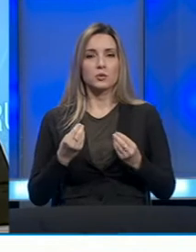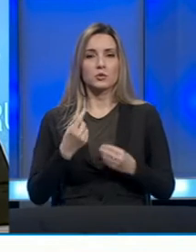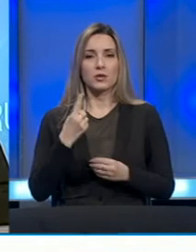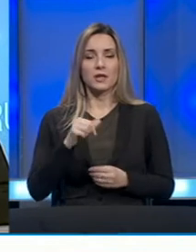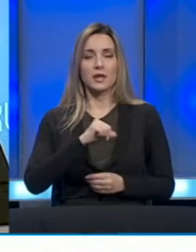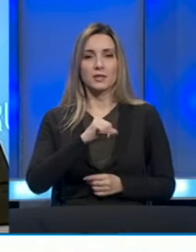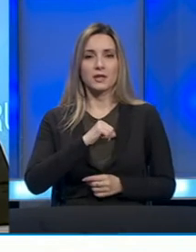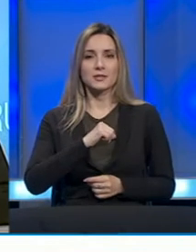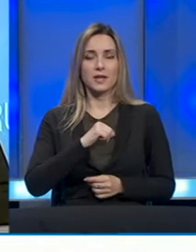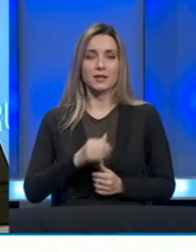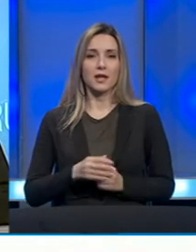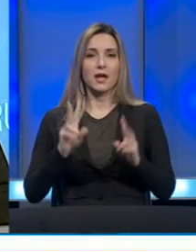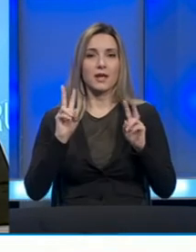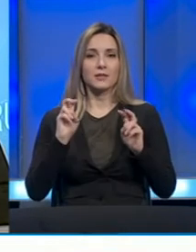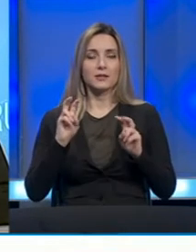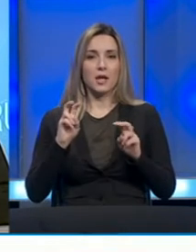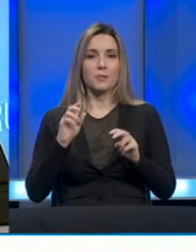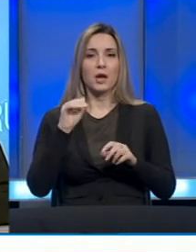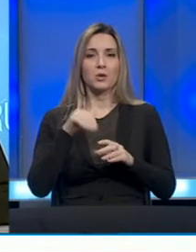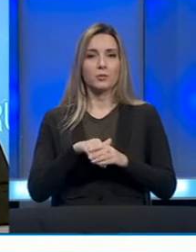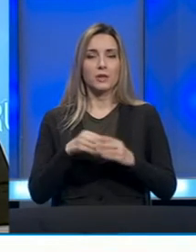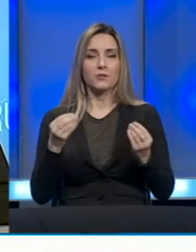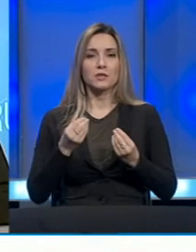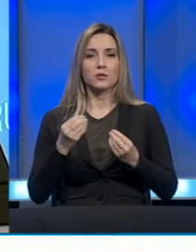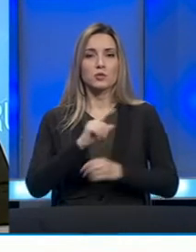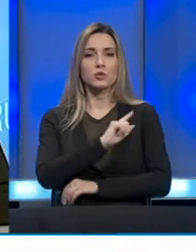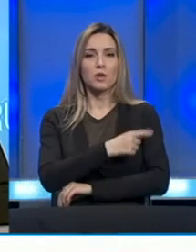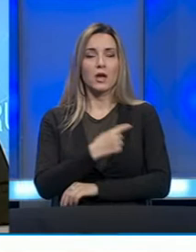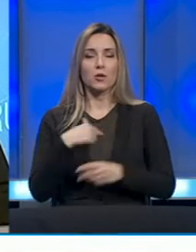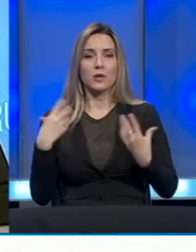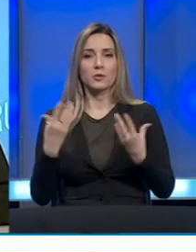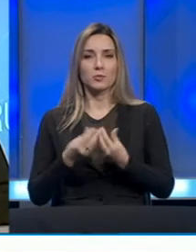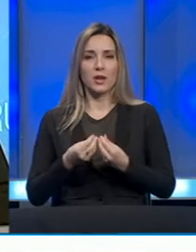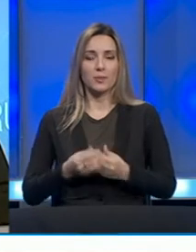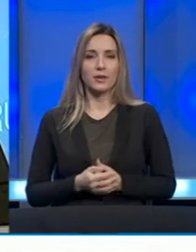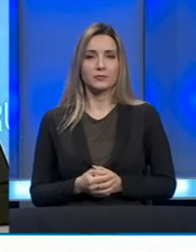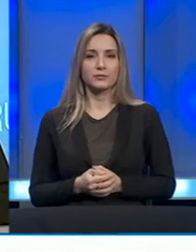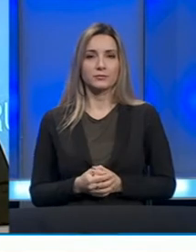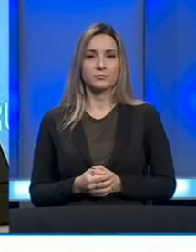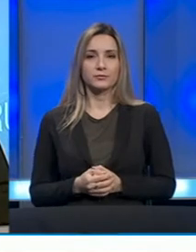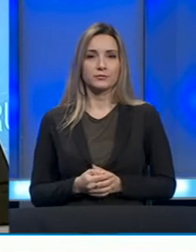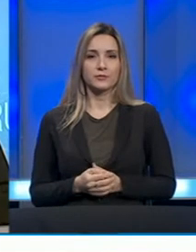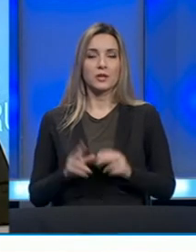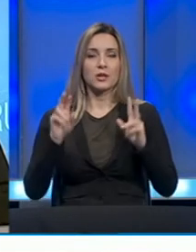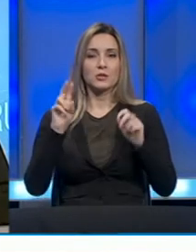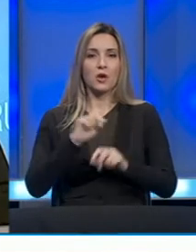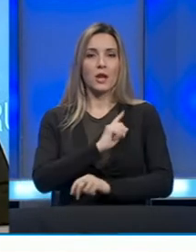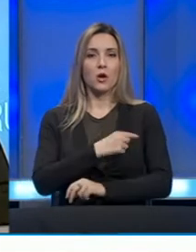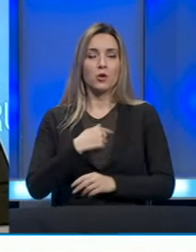vrlo interesantna tema, upravo zato što su heroji među nama. Tako je, pod sloganom heroji među nama.